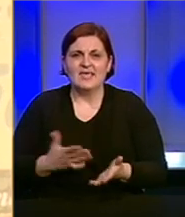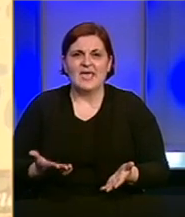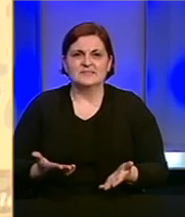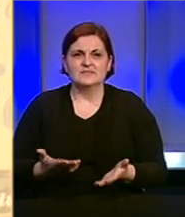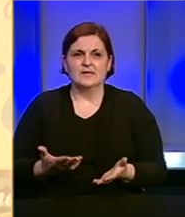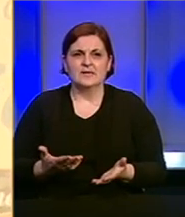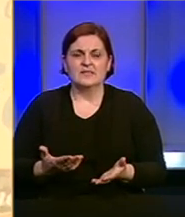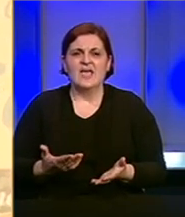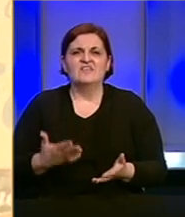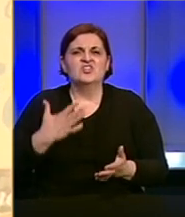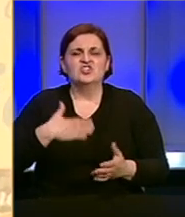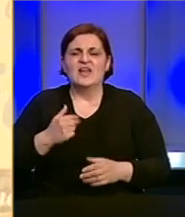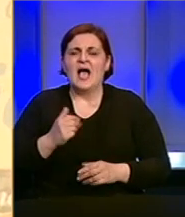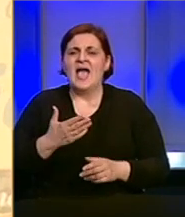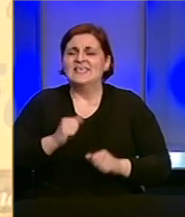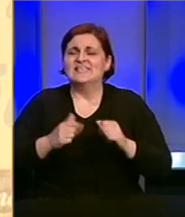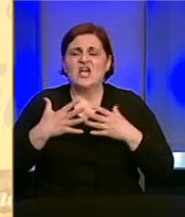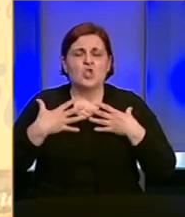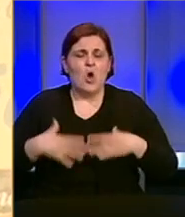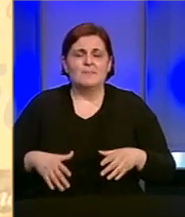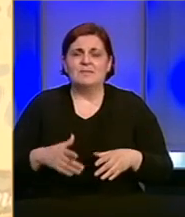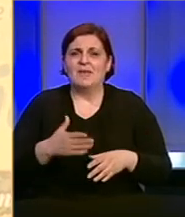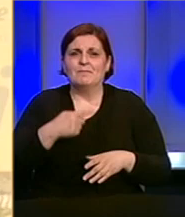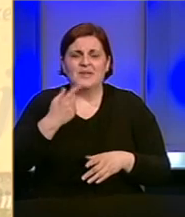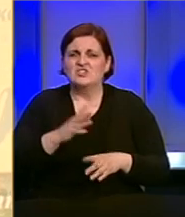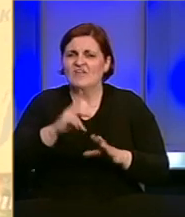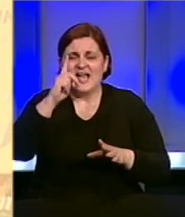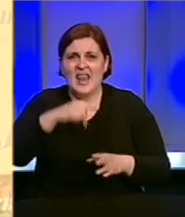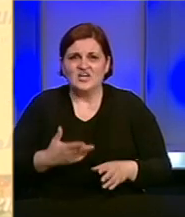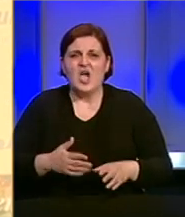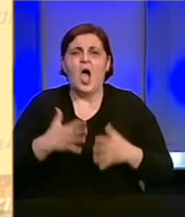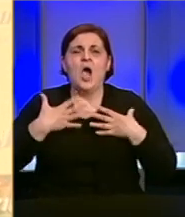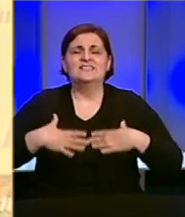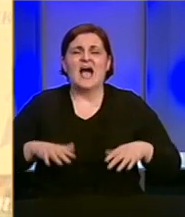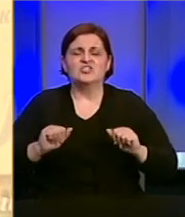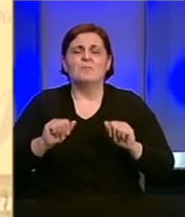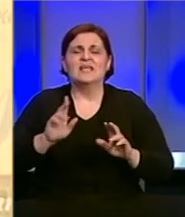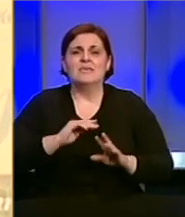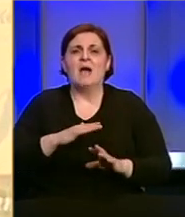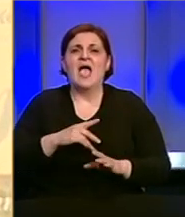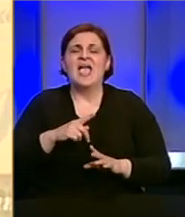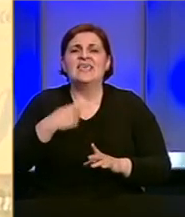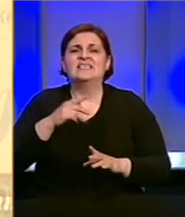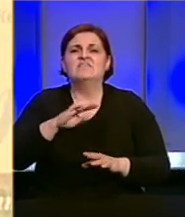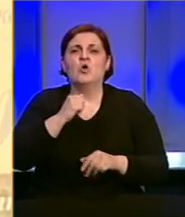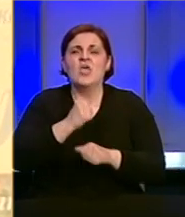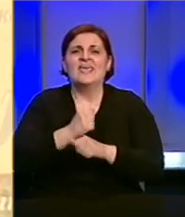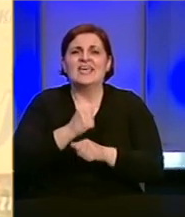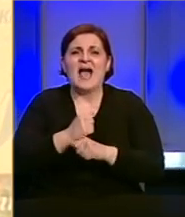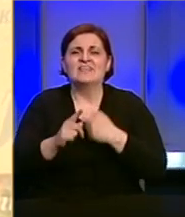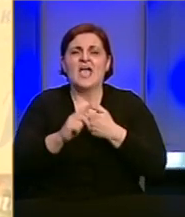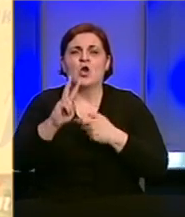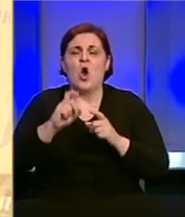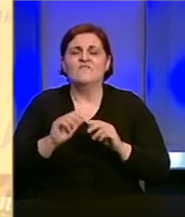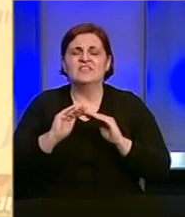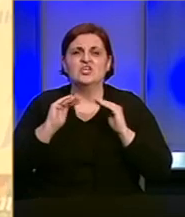laž da zaštite opreme nema. Nje ima u neograničenim količinama i svi koji radi u COVID-zoni rade